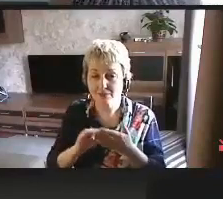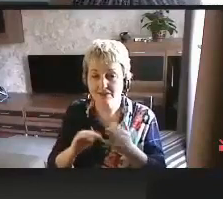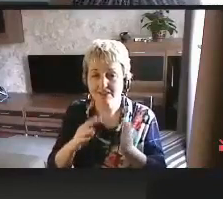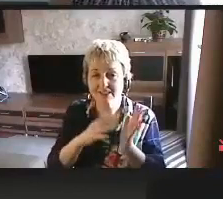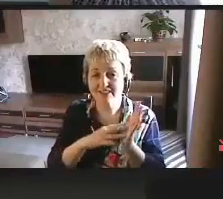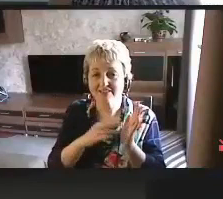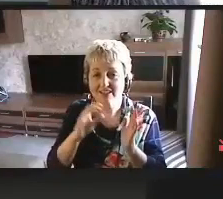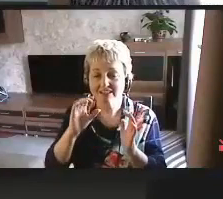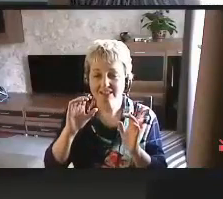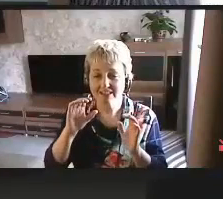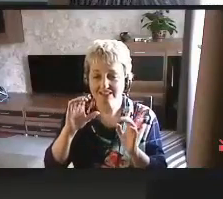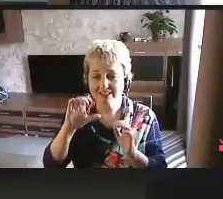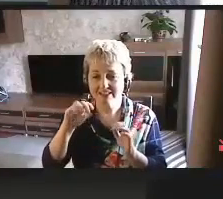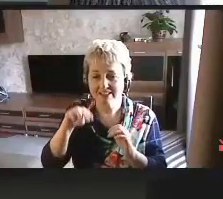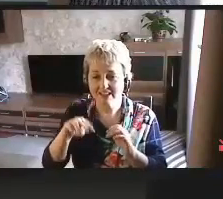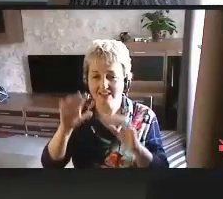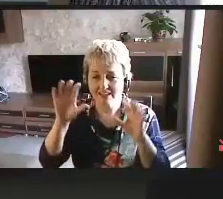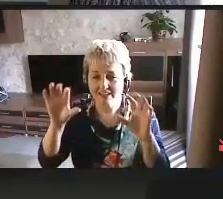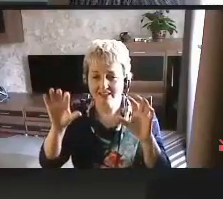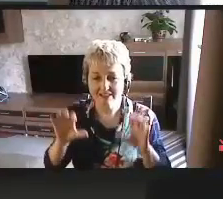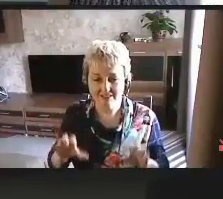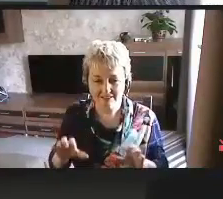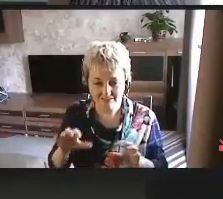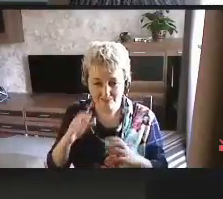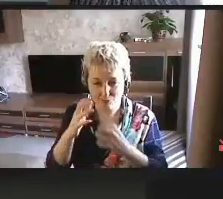статье о конвенции.